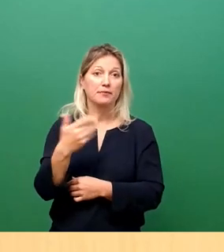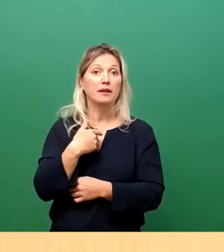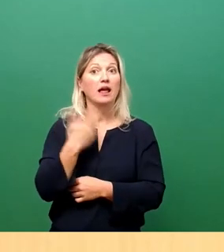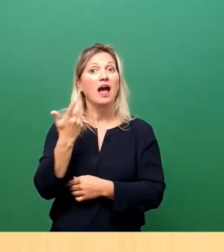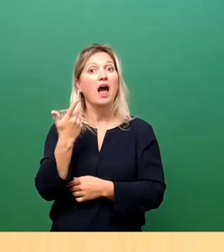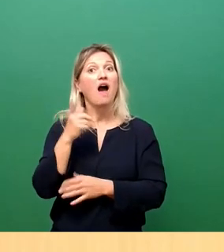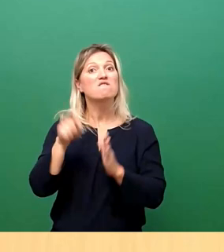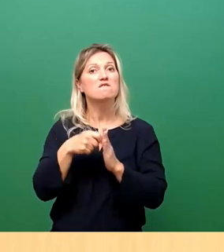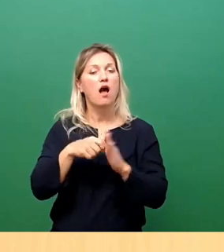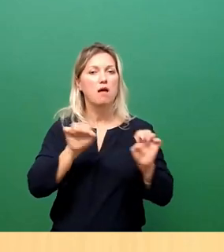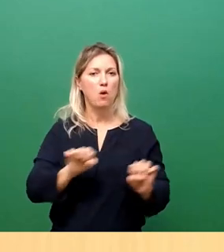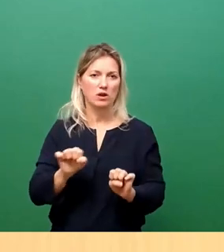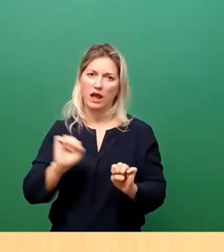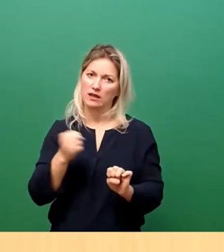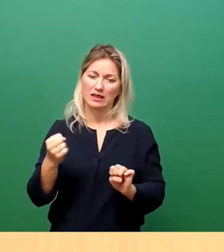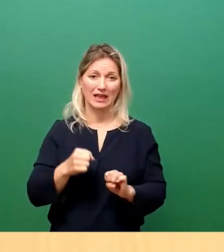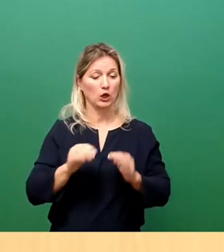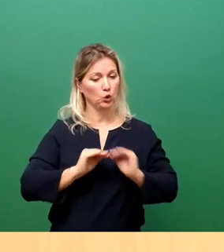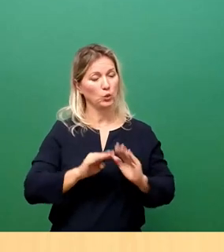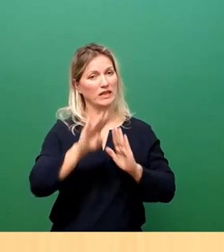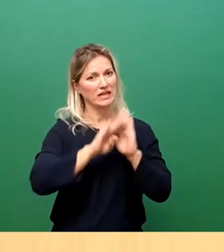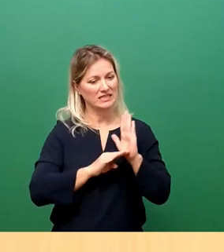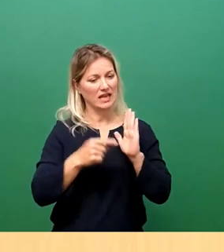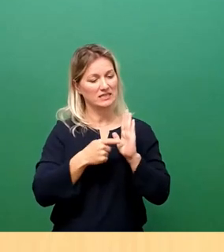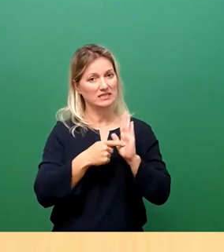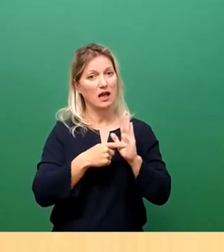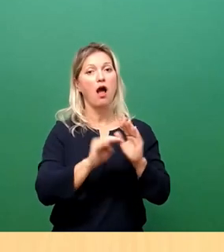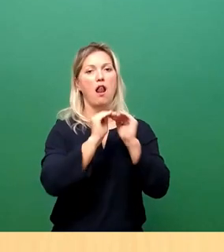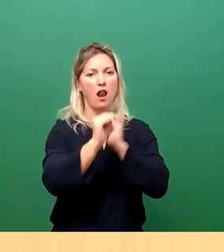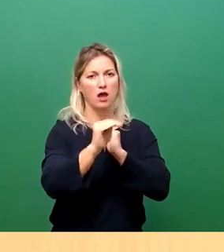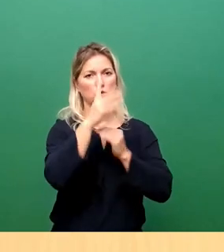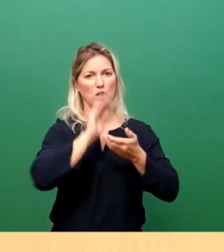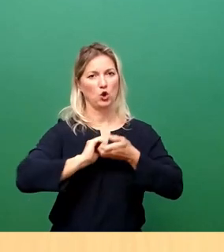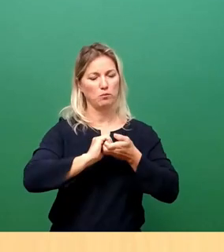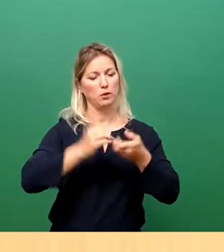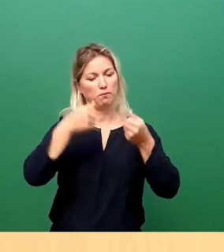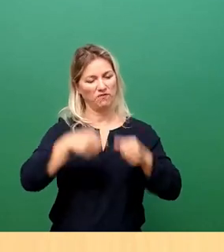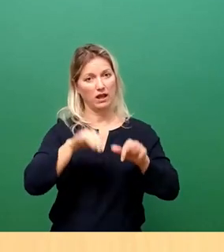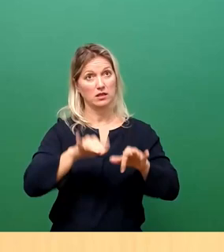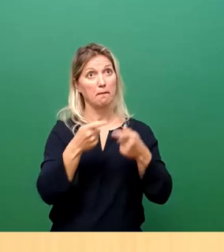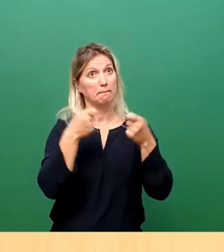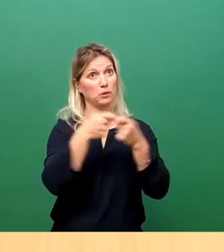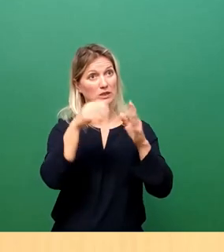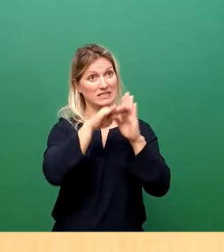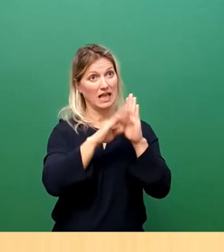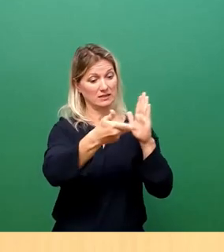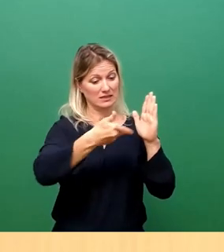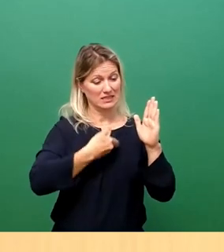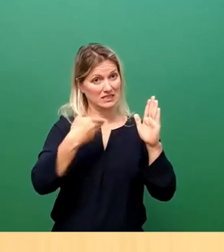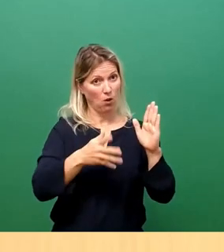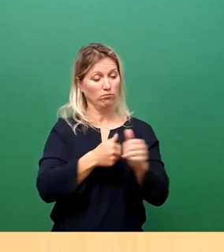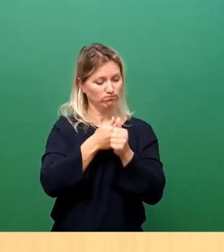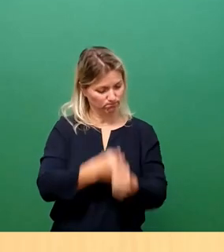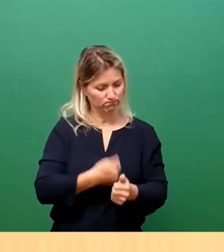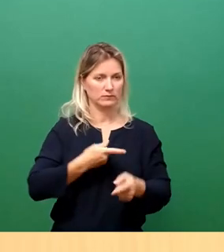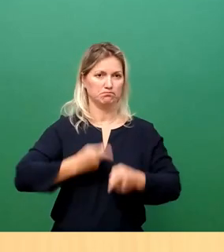hätten. Wir sind laut Grundgesetz, ist das Land und auch die Kommune verpflichtet, Bundesgesetze durchzusetzen. Das muss